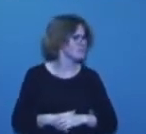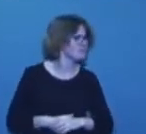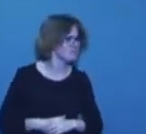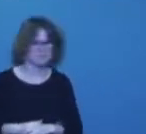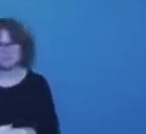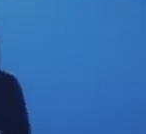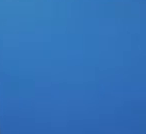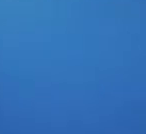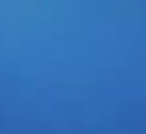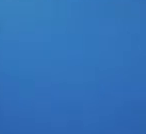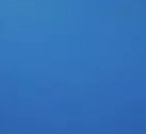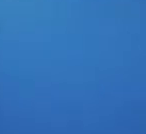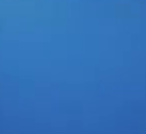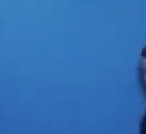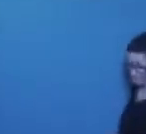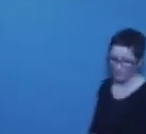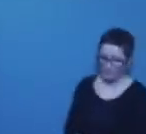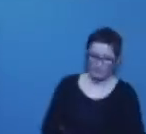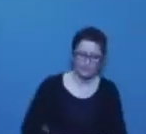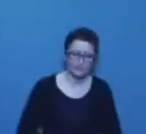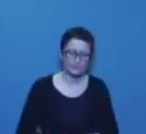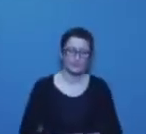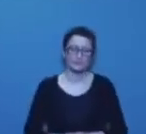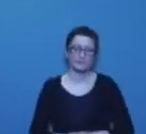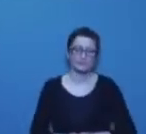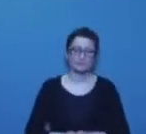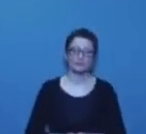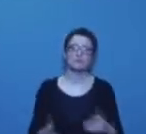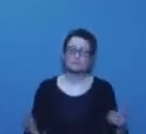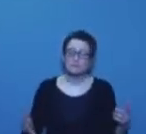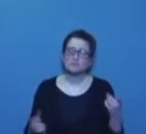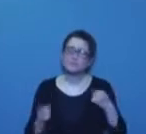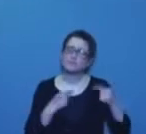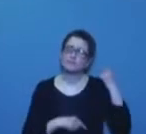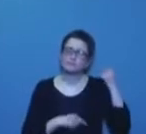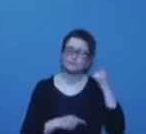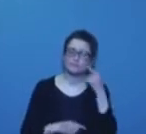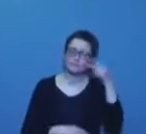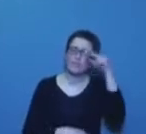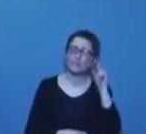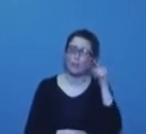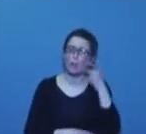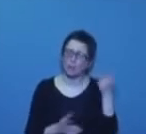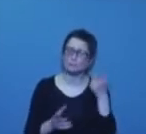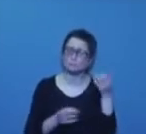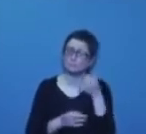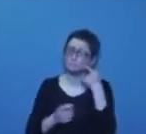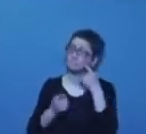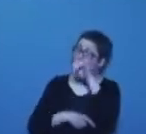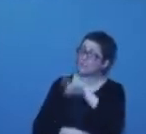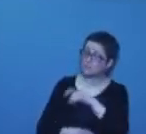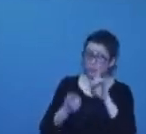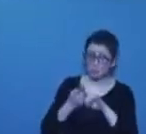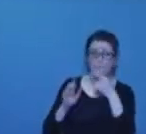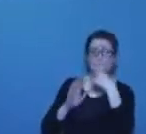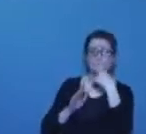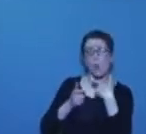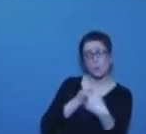Il vous a dit, quand on lui a dit « Mais quelle est la durée légale du travail ? » C'est clair, c'est 35 heures.